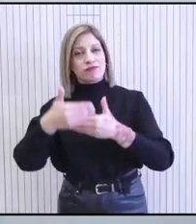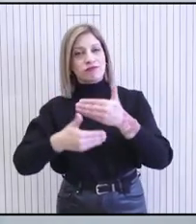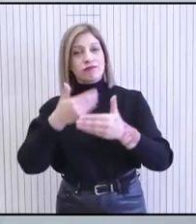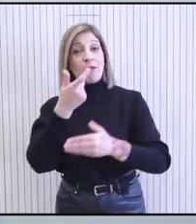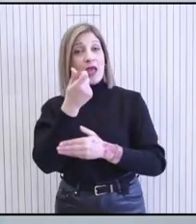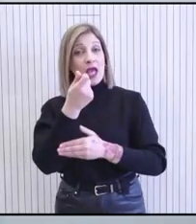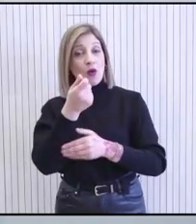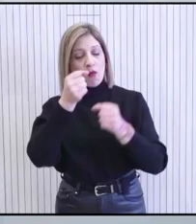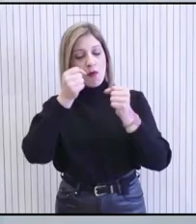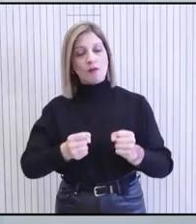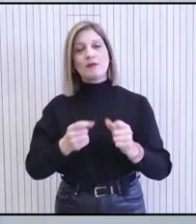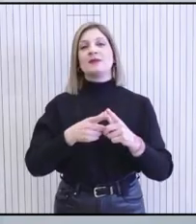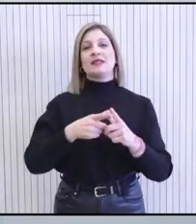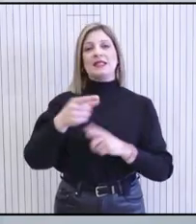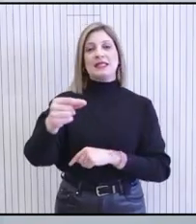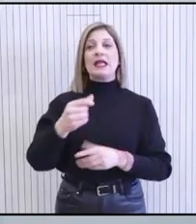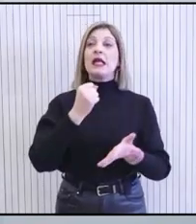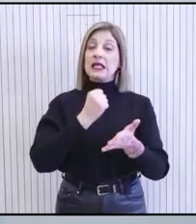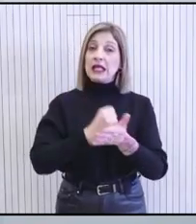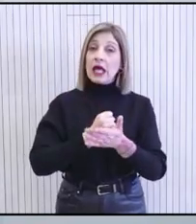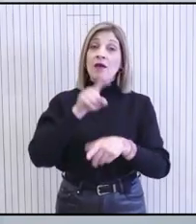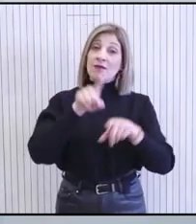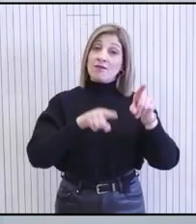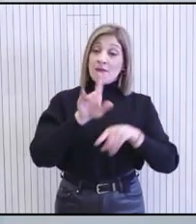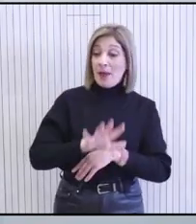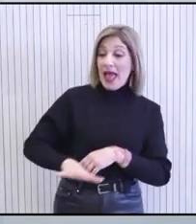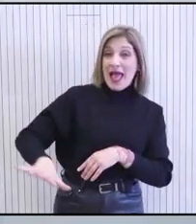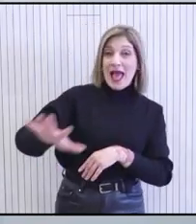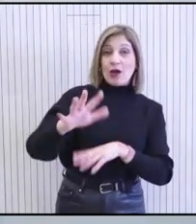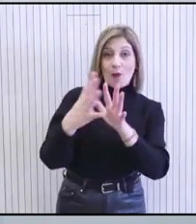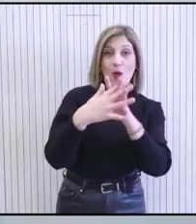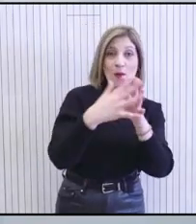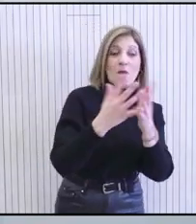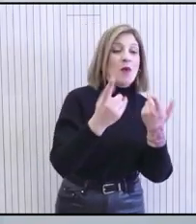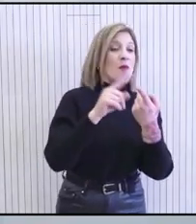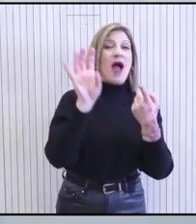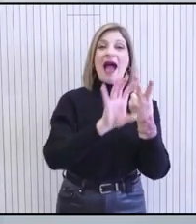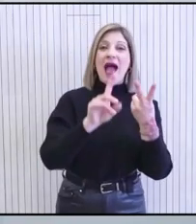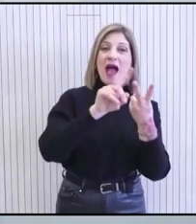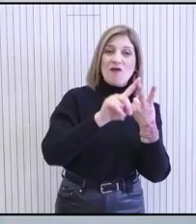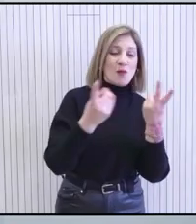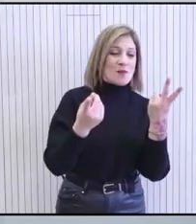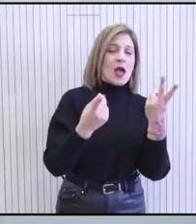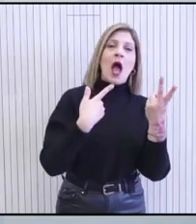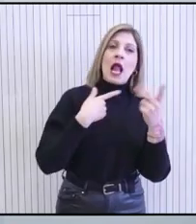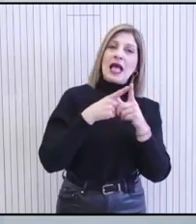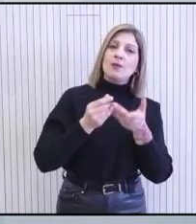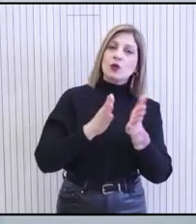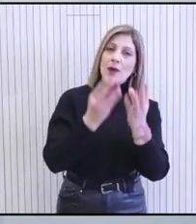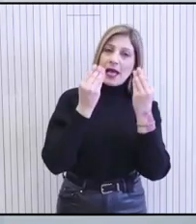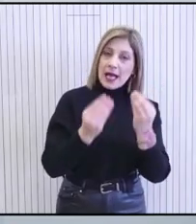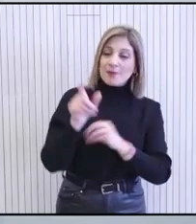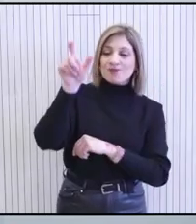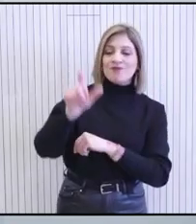οικονομικών θεμελίων της χώρας, παρά τις αβεβαιότητες στην ευρύτερη περιοχή της Ευρωπαϊκής Ένωσης και των κόσμων. Ο οίκος αναφέρει ότι